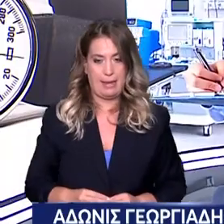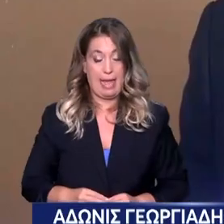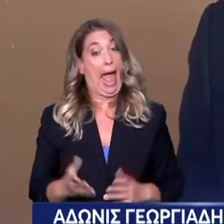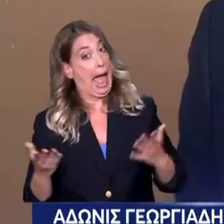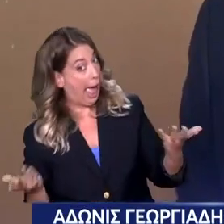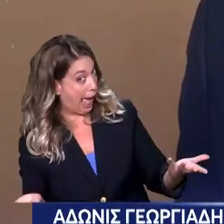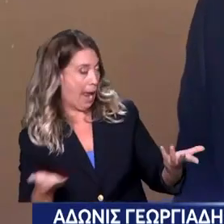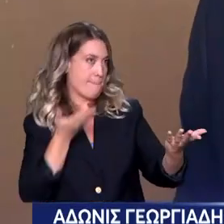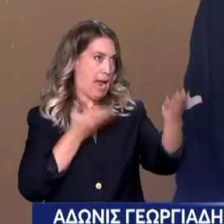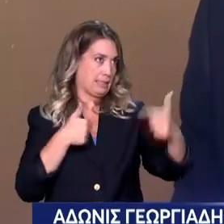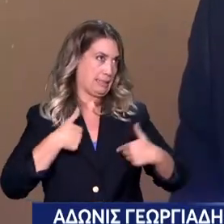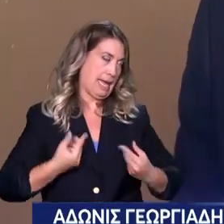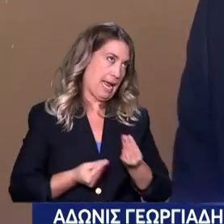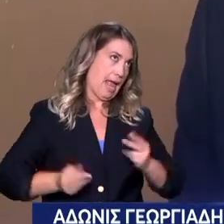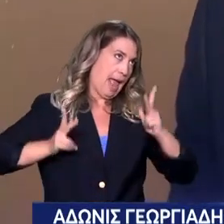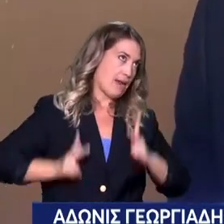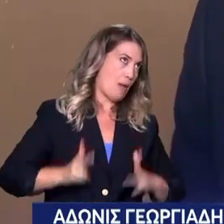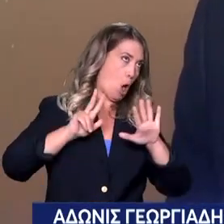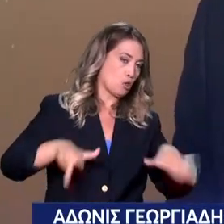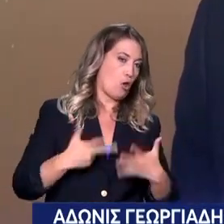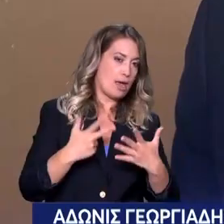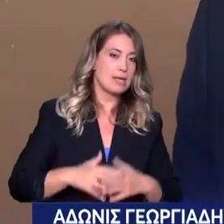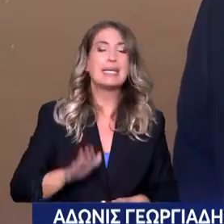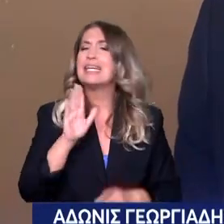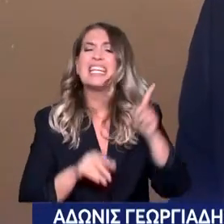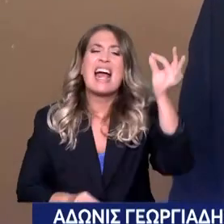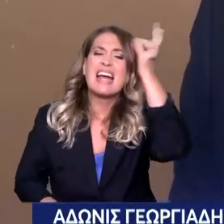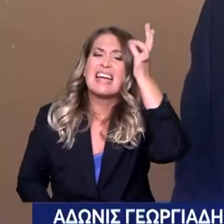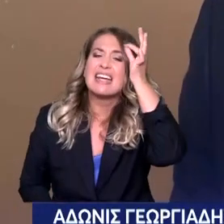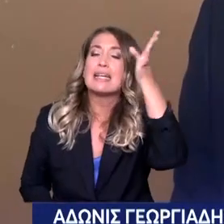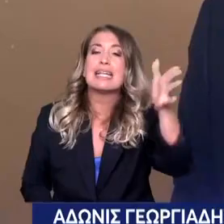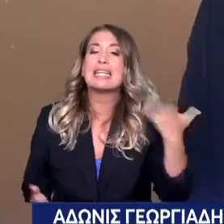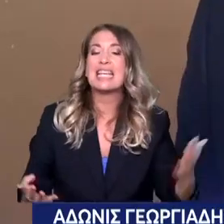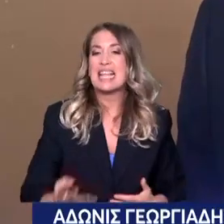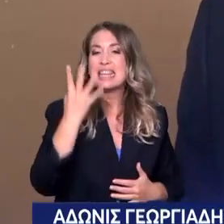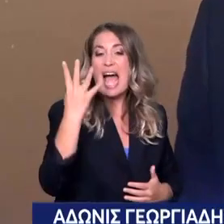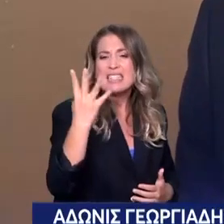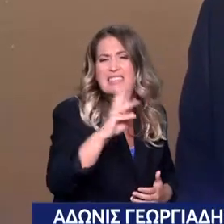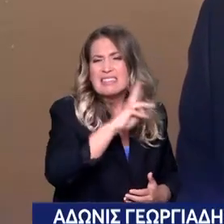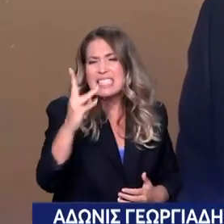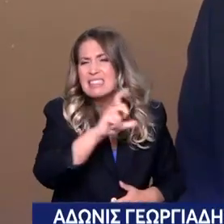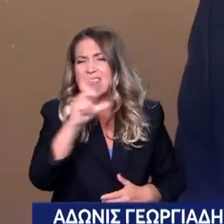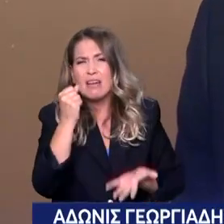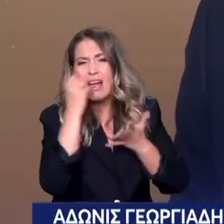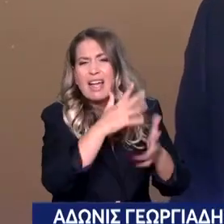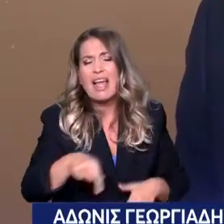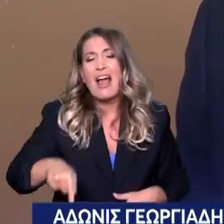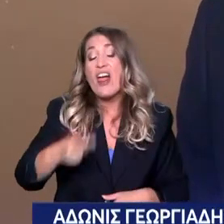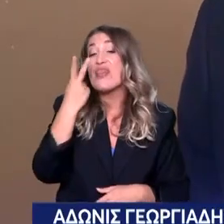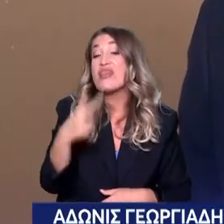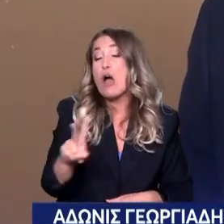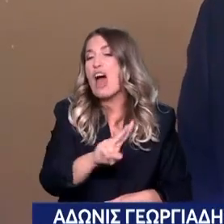ευχαριστημένοι Ξέρετε τι αέπαιχε η Γαλλία 4 τρισεκατομμύρια Ξέρετε τι έχει Ελλάδα 200